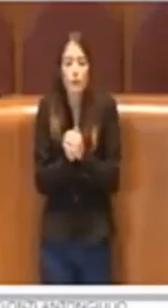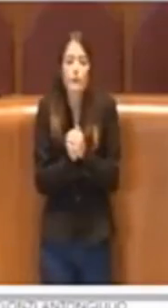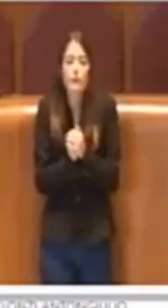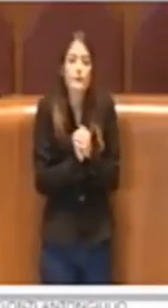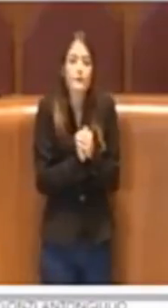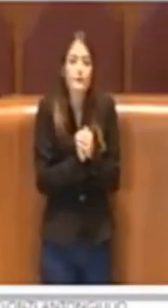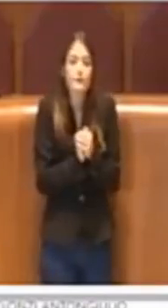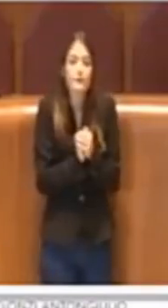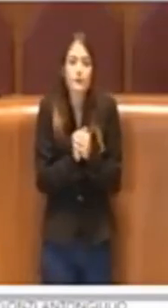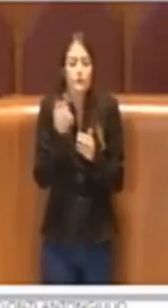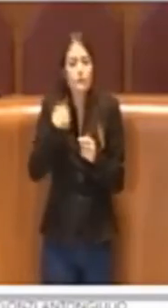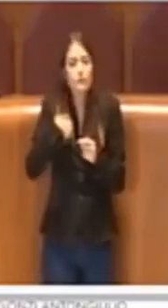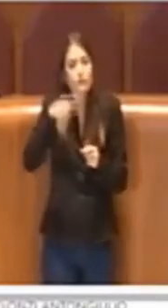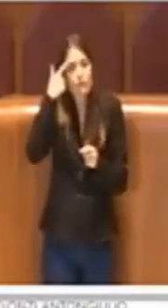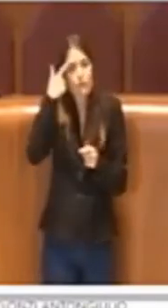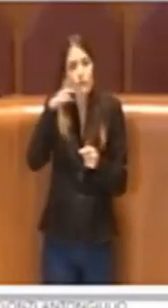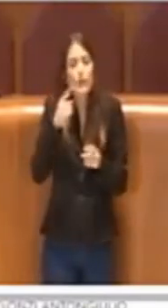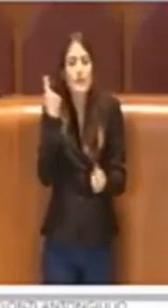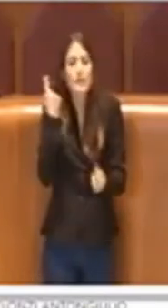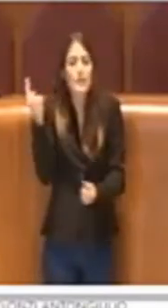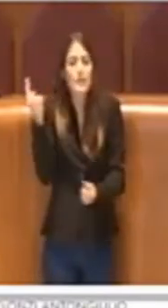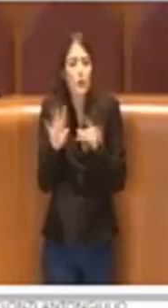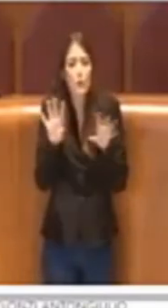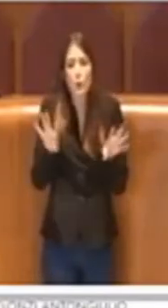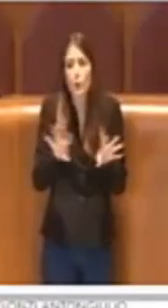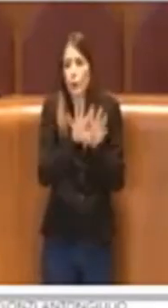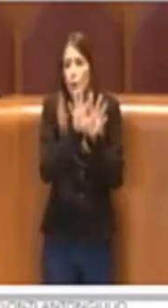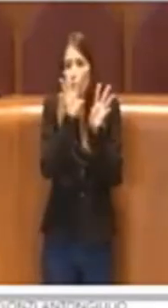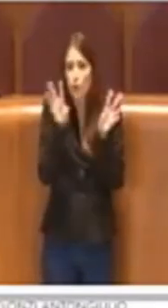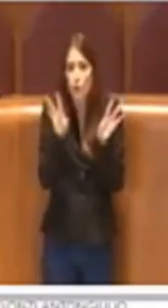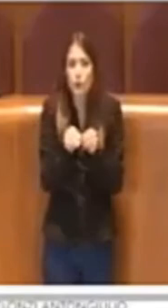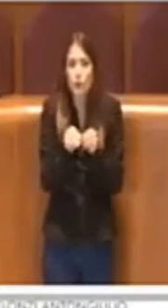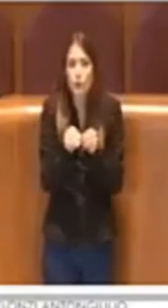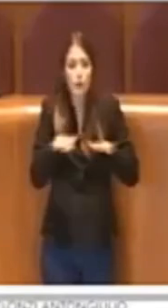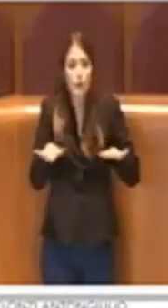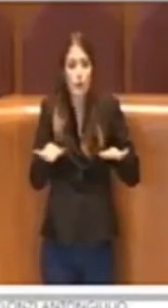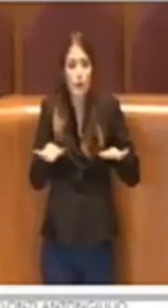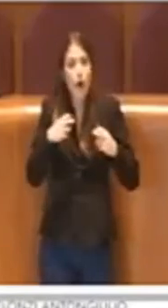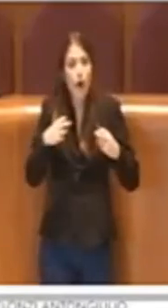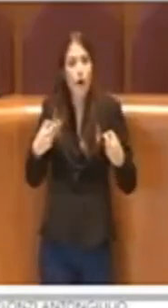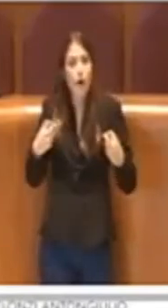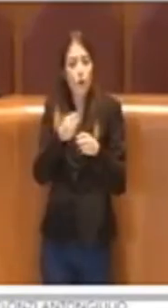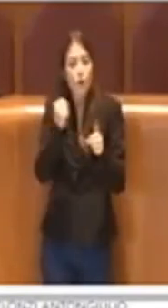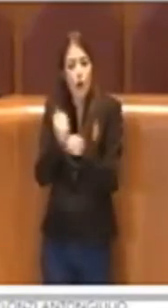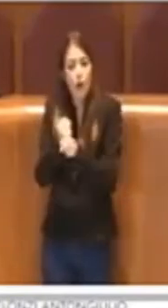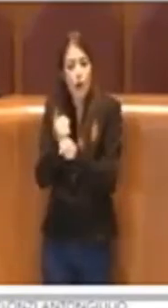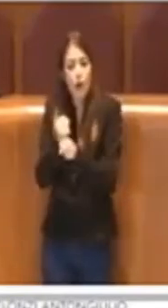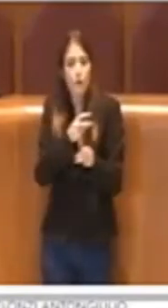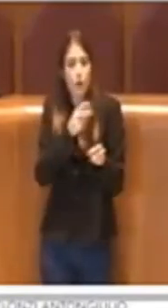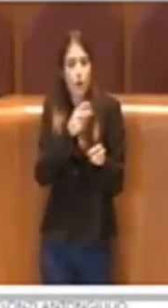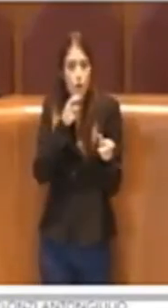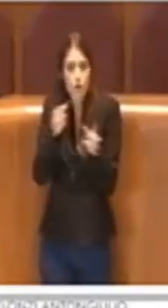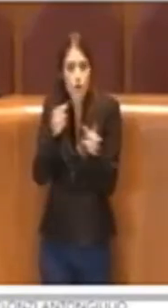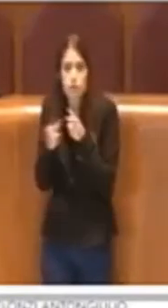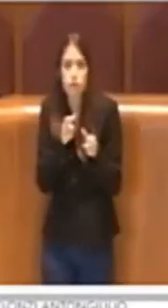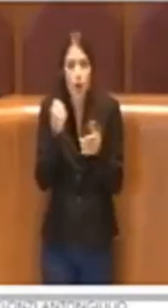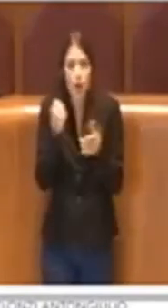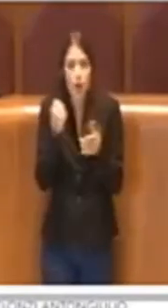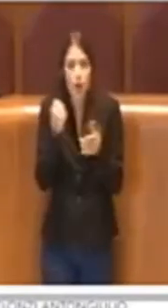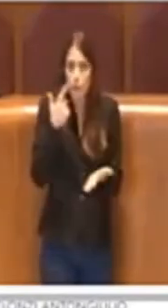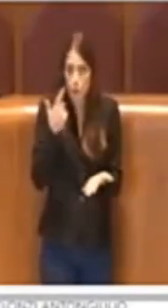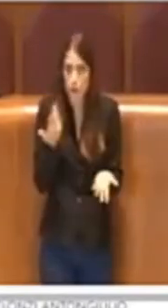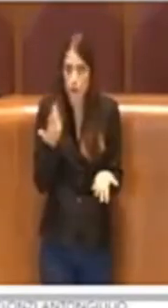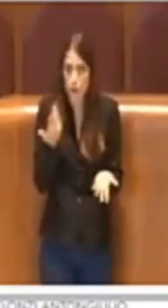tutta la situazione ha generato un tavolo di lavoro importante che sta affrontando nel dettaglio